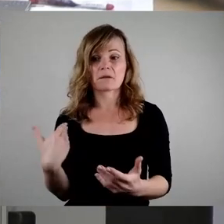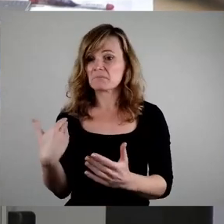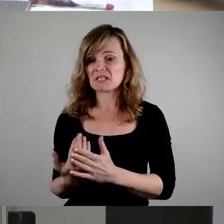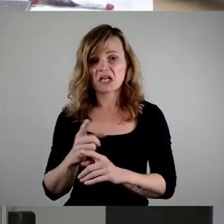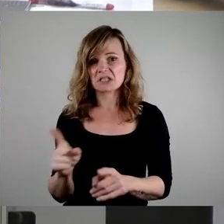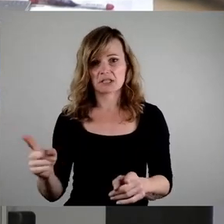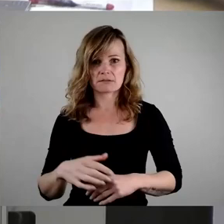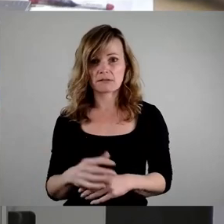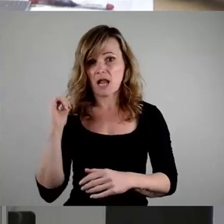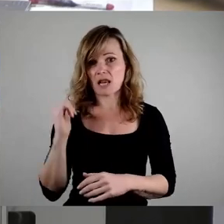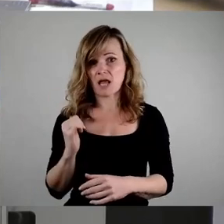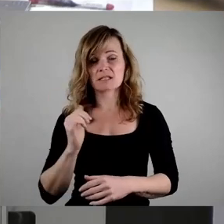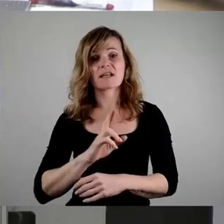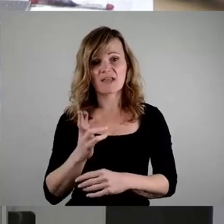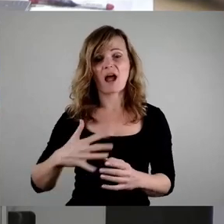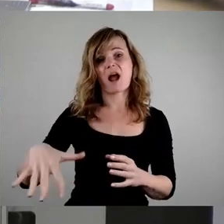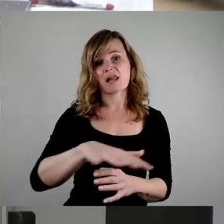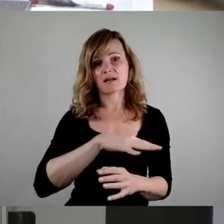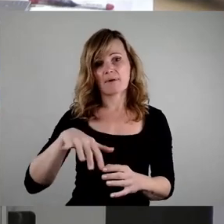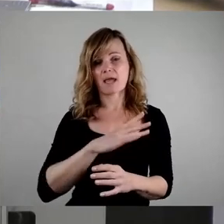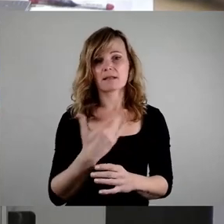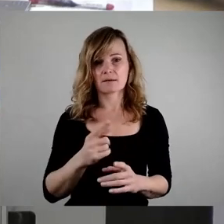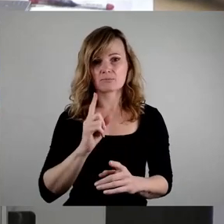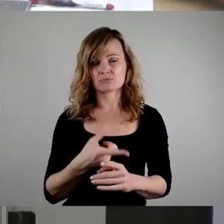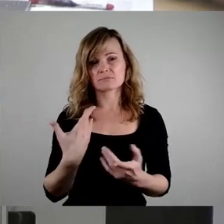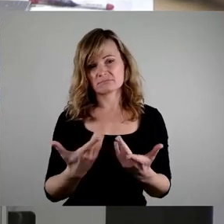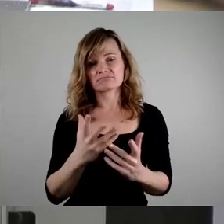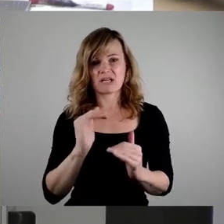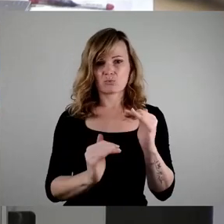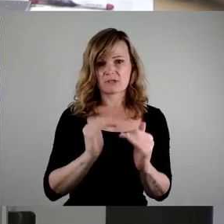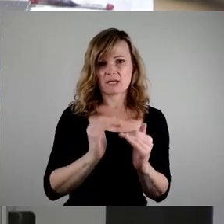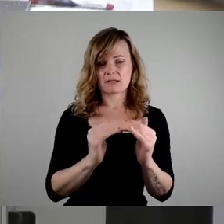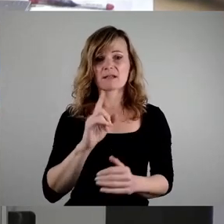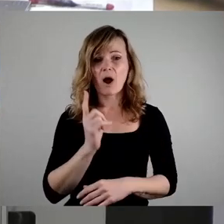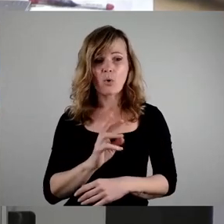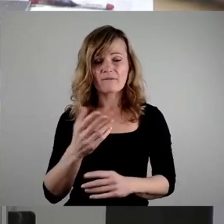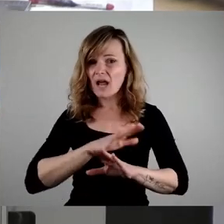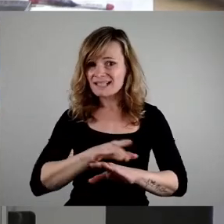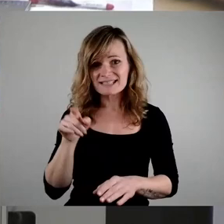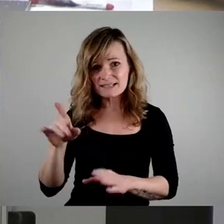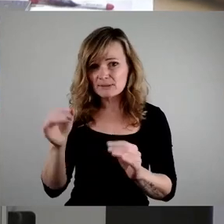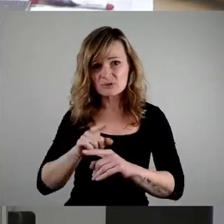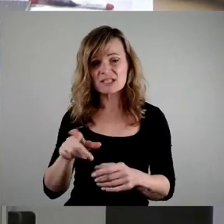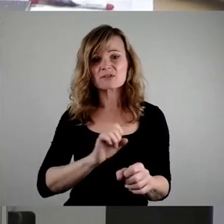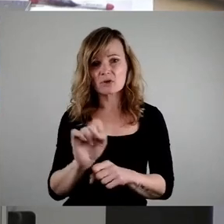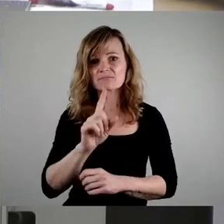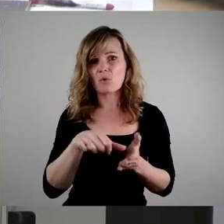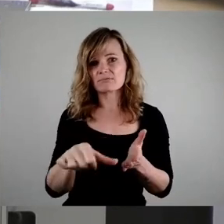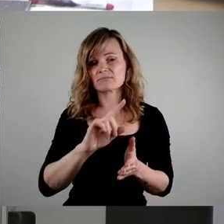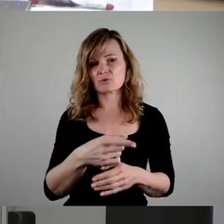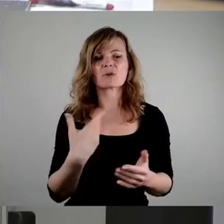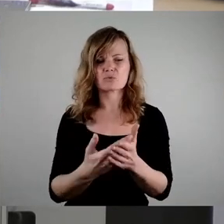die Lasten trägt die Allgemeinheit. Auch diejenigen, die keine To-Go-Becher benutzen. Das darf so nicht